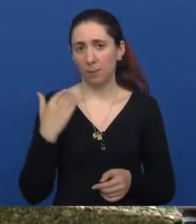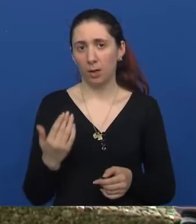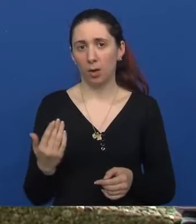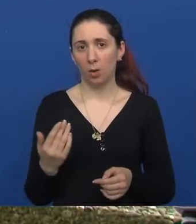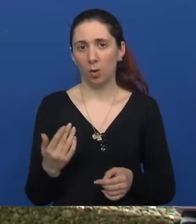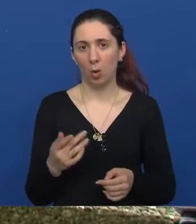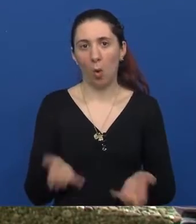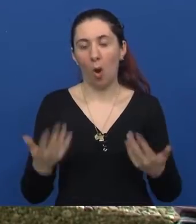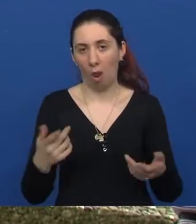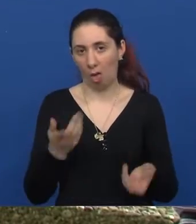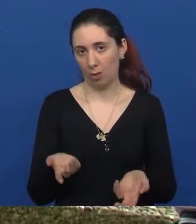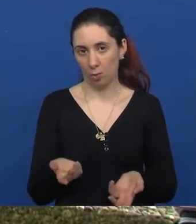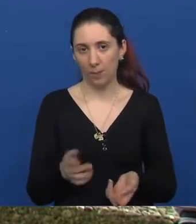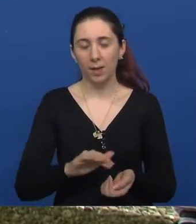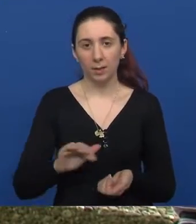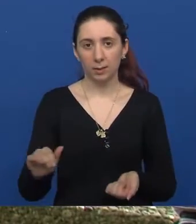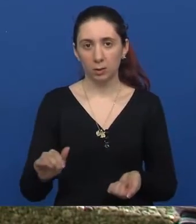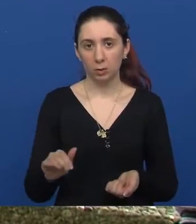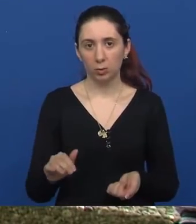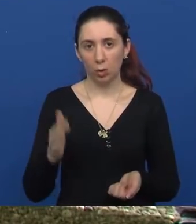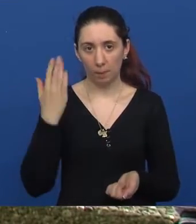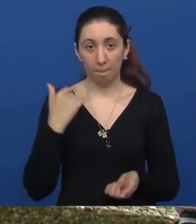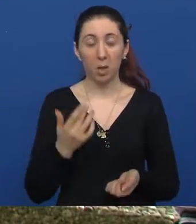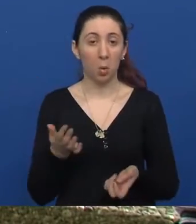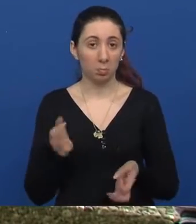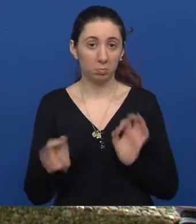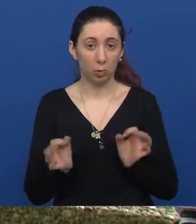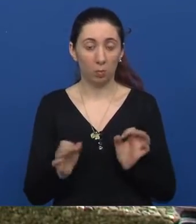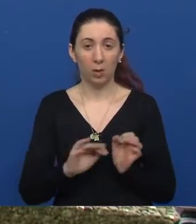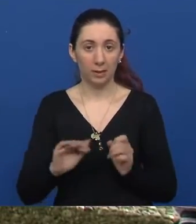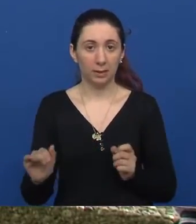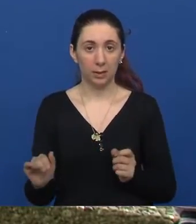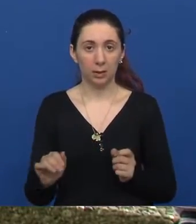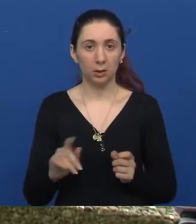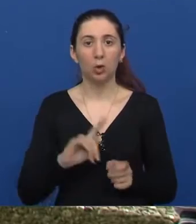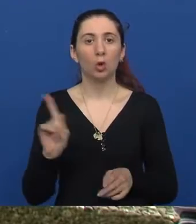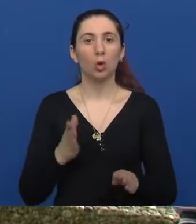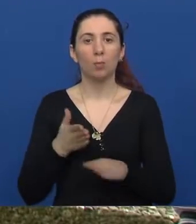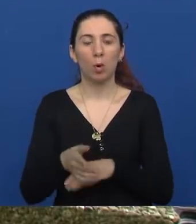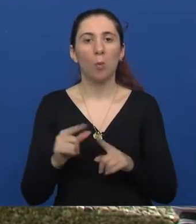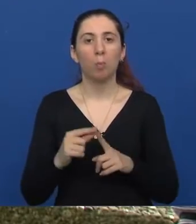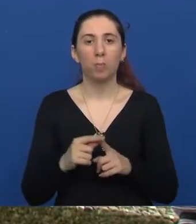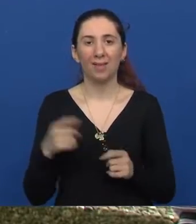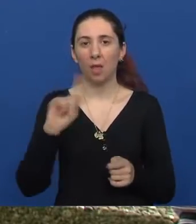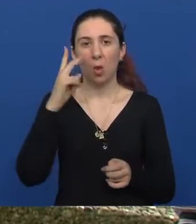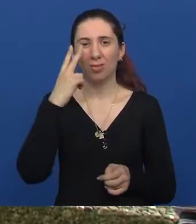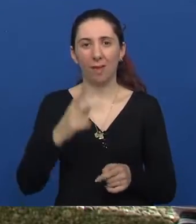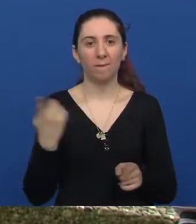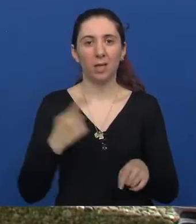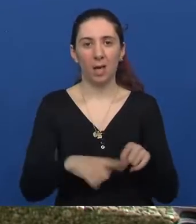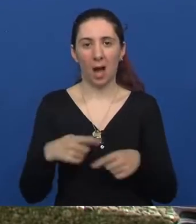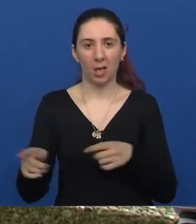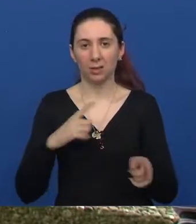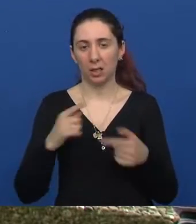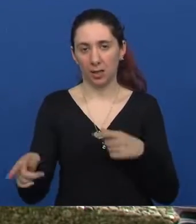baš lako. Djetinstvo je bilo u redu. Znači, djeca dok ne uđu u pubertet ne vide tolike razlike.